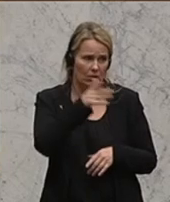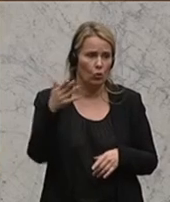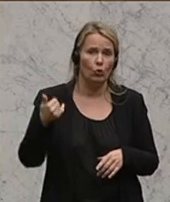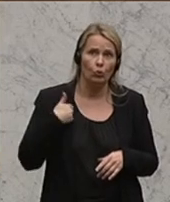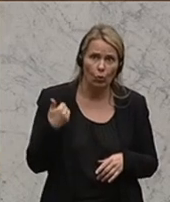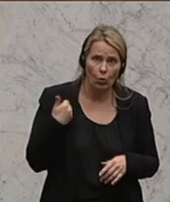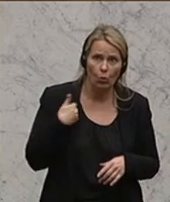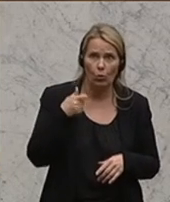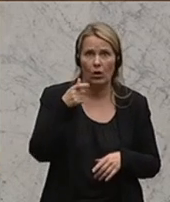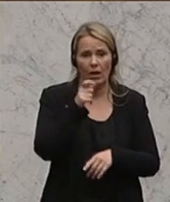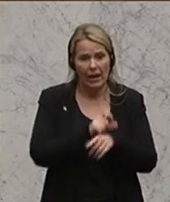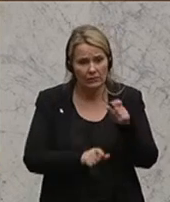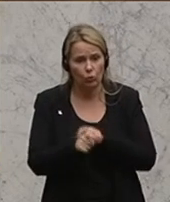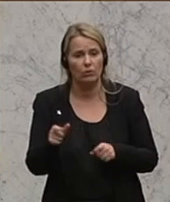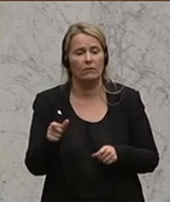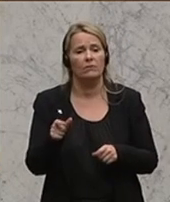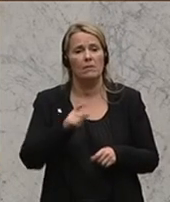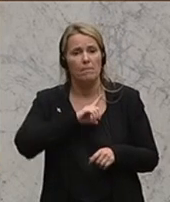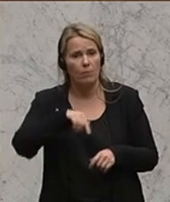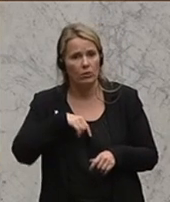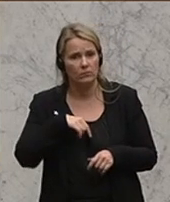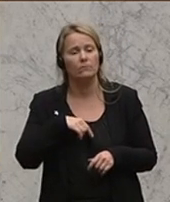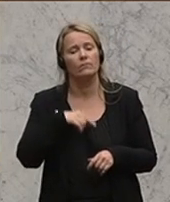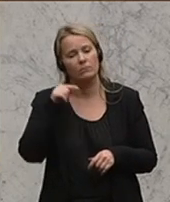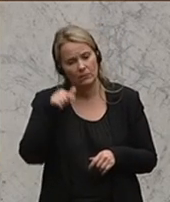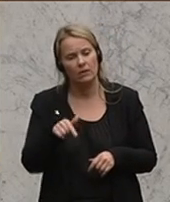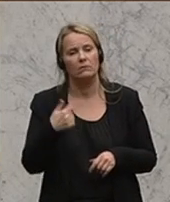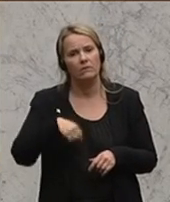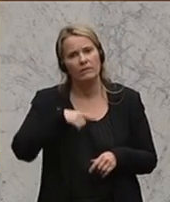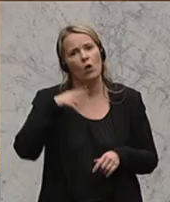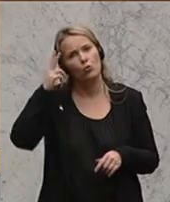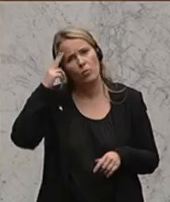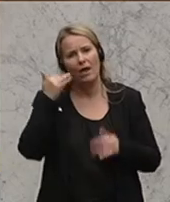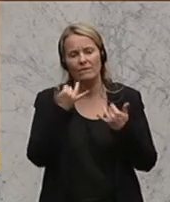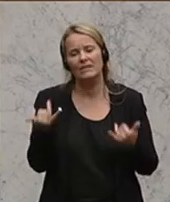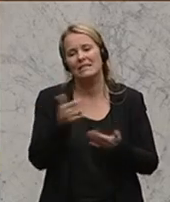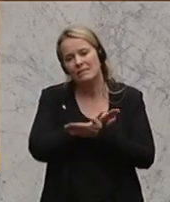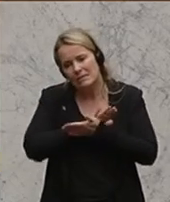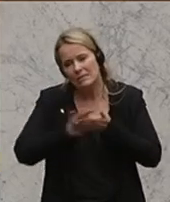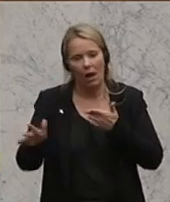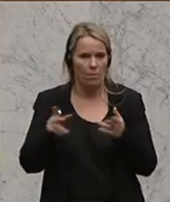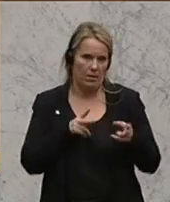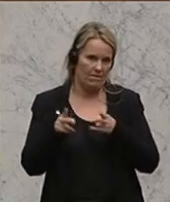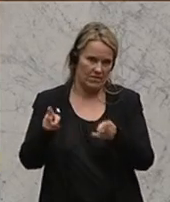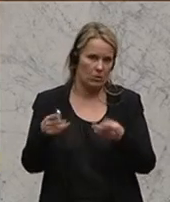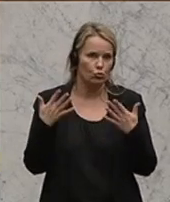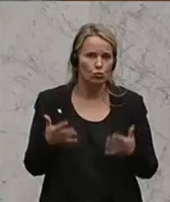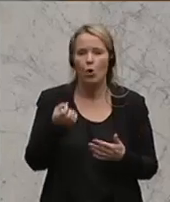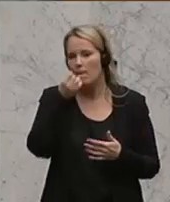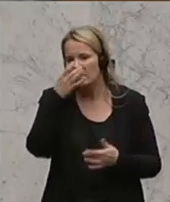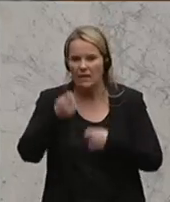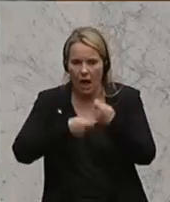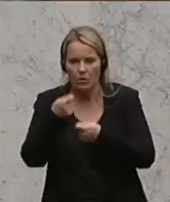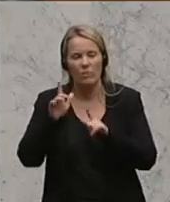Exekutivbeamtinnen und Beamten, dass wir hier uns überlegen, wie wir einen sauberen Weg finden, solche Misshandlungsvorwürfe